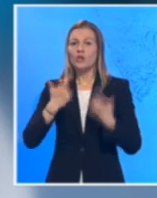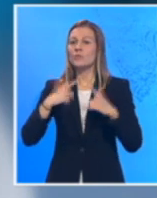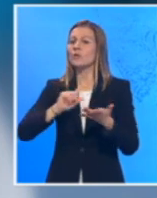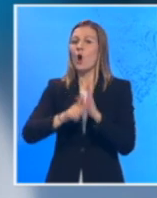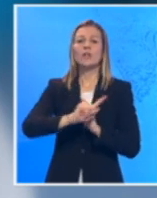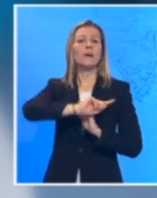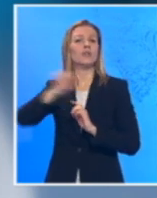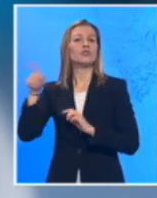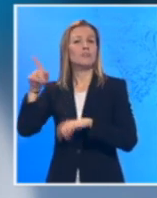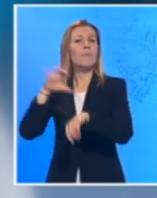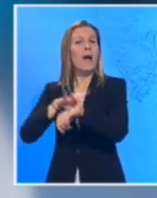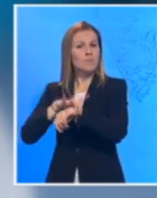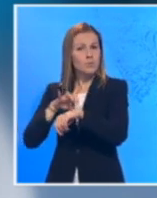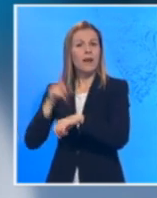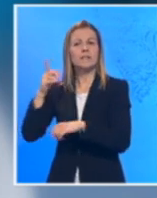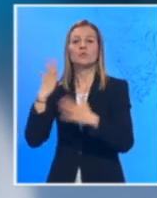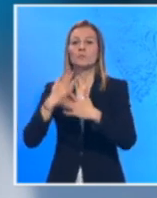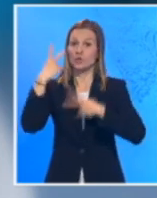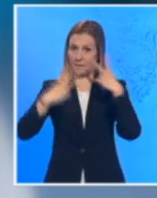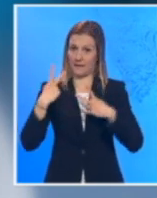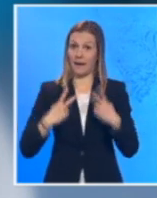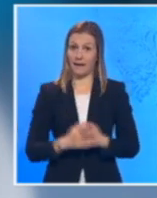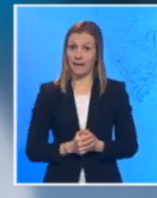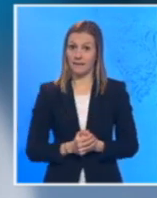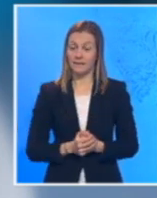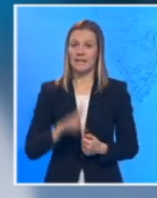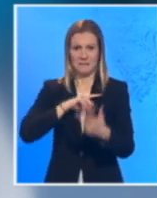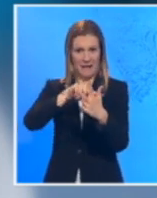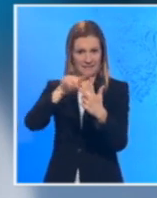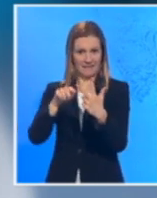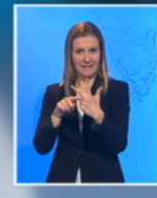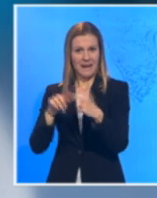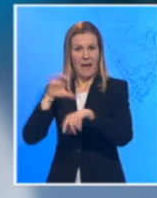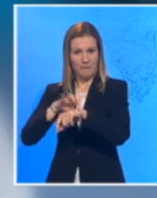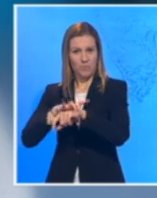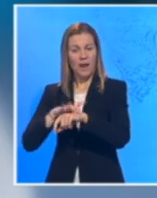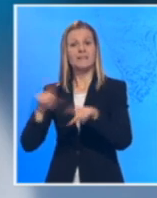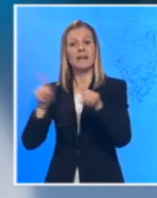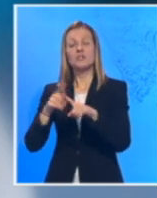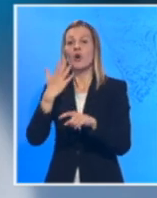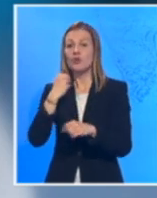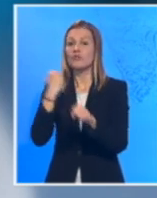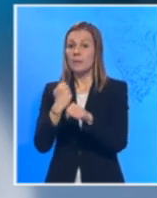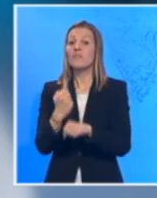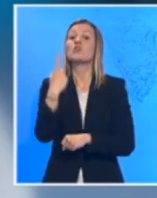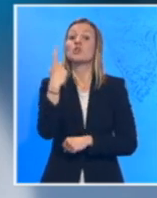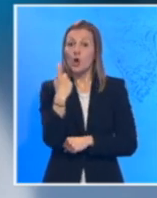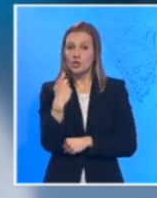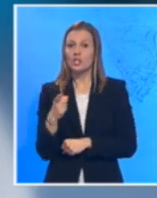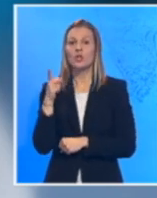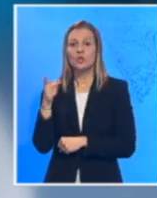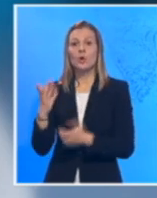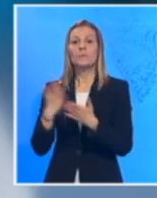dođu u neko od ambulanti gde će biti pregledani. Osim postojeće tri ambulante, planira se i prilagođavanje još jedne gde će biti